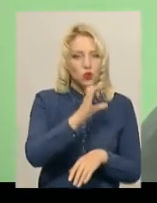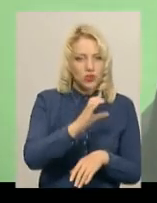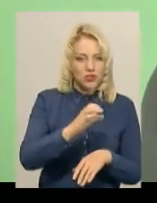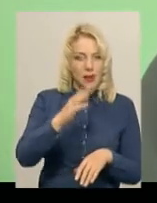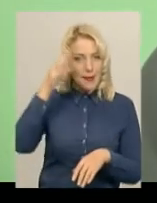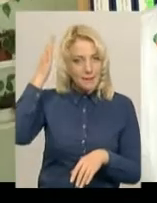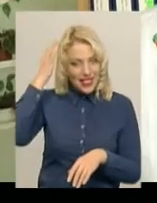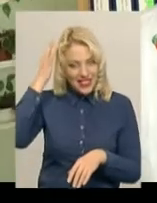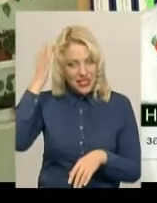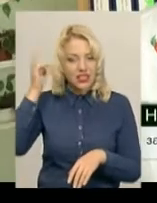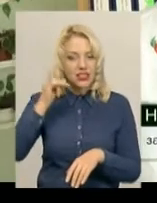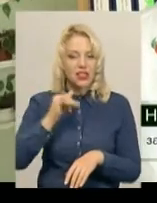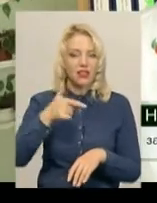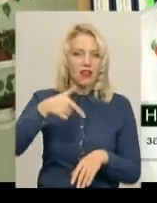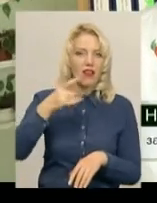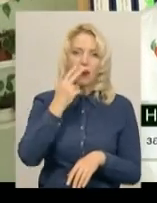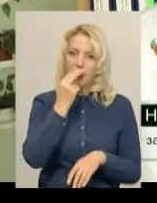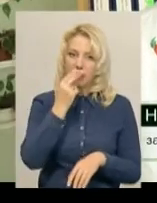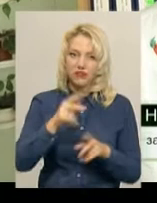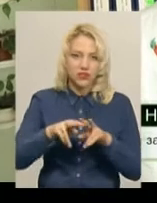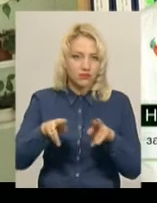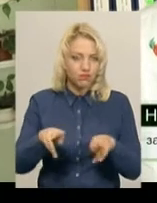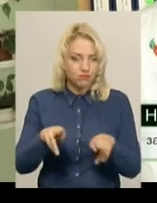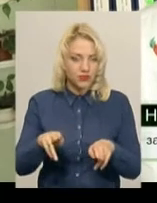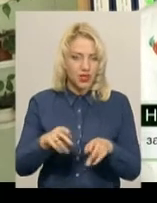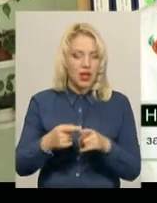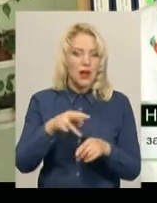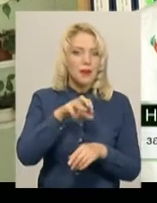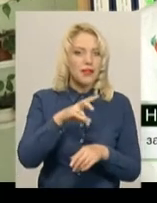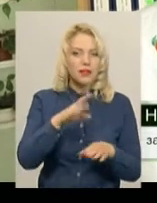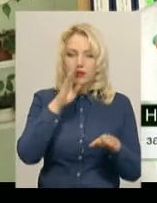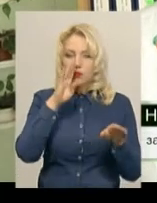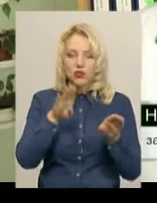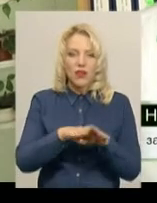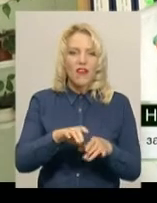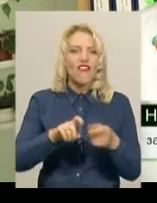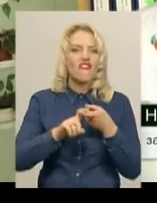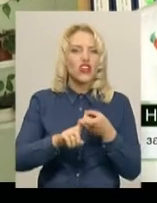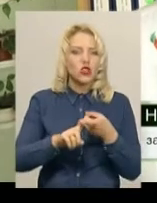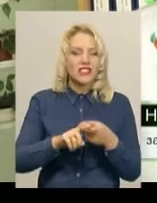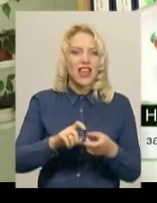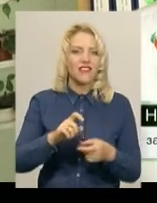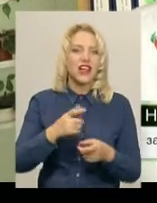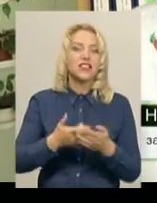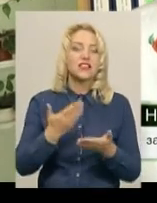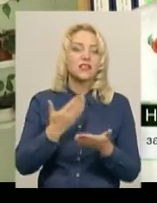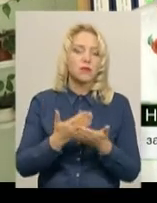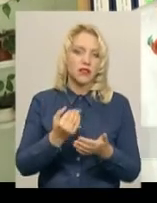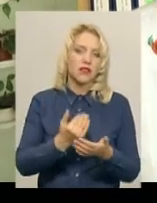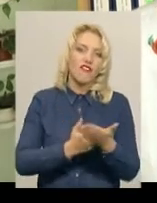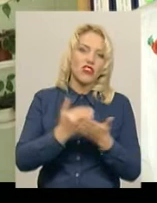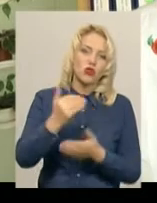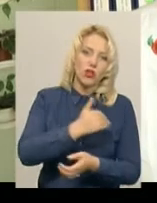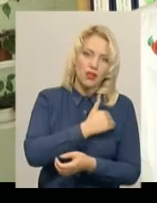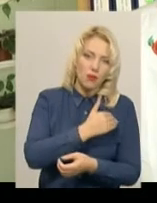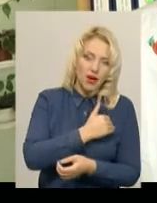розрізнити важко. Мененгіт дуже схожий з любою вірусною інфекцією на початку, тобто це висока температура,